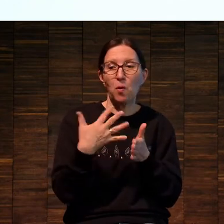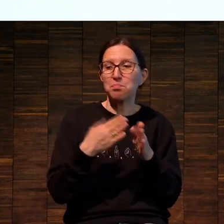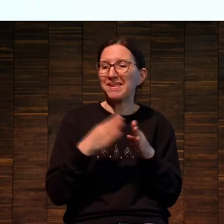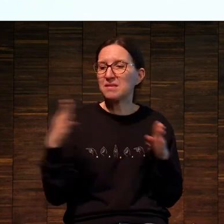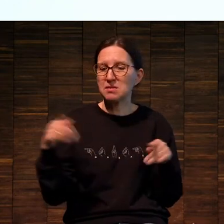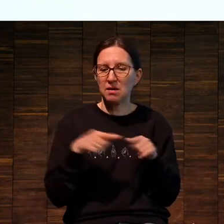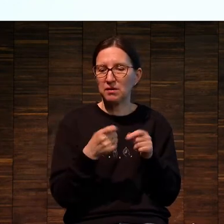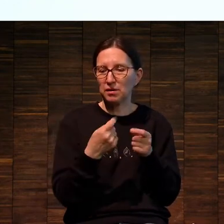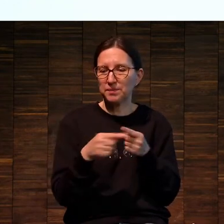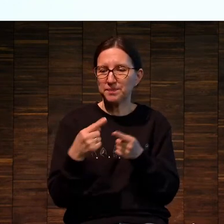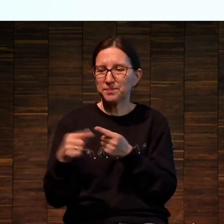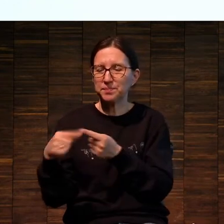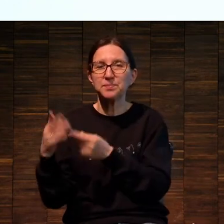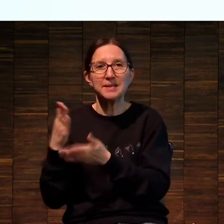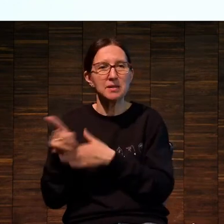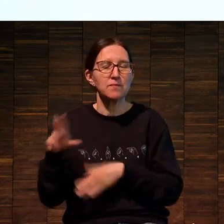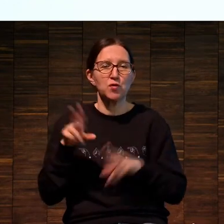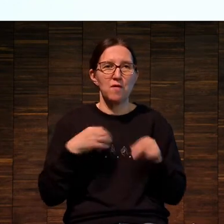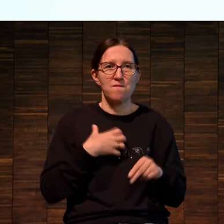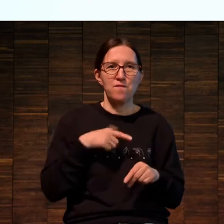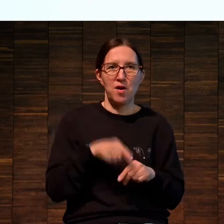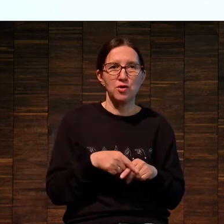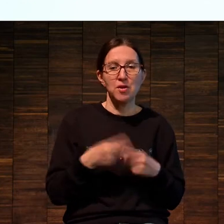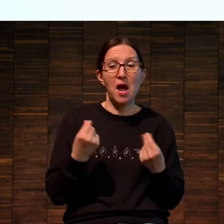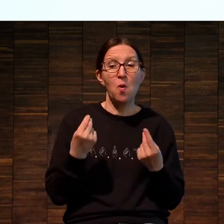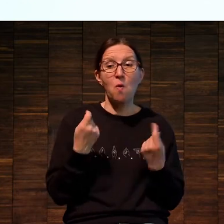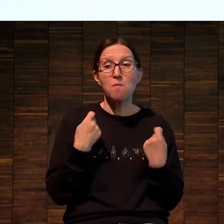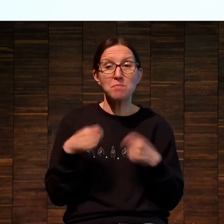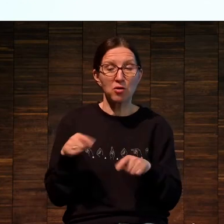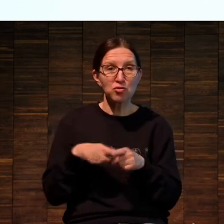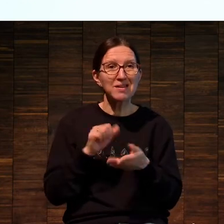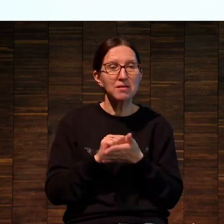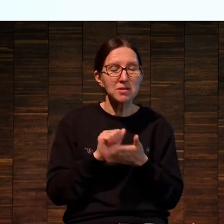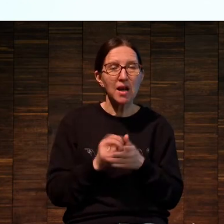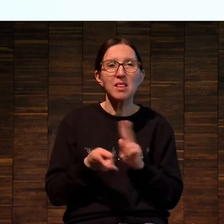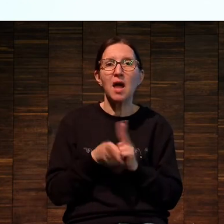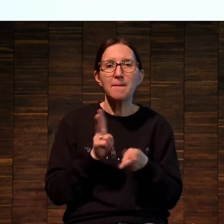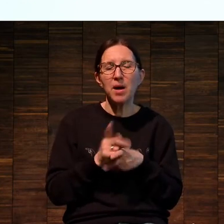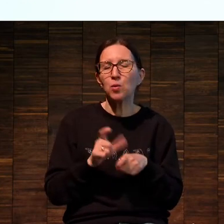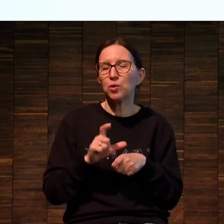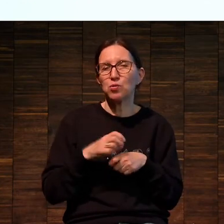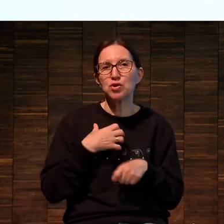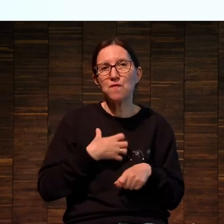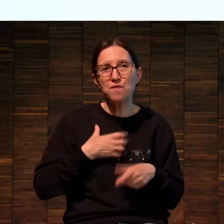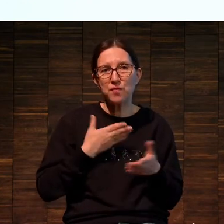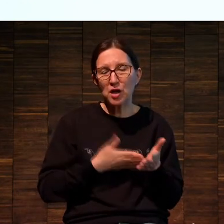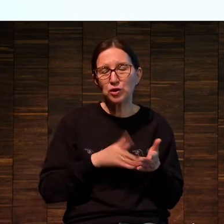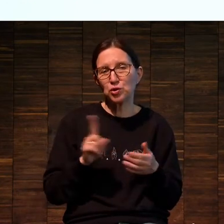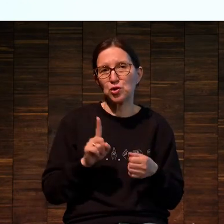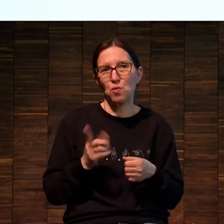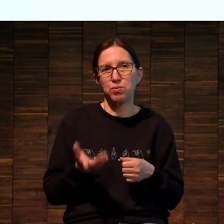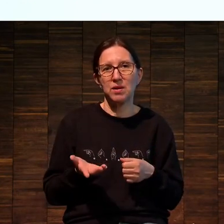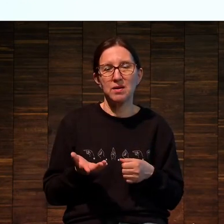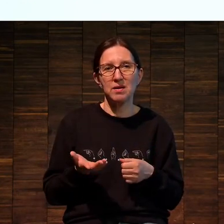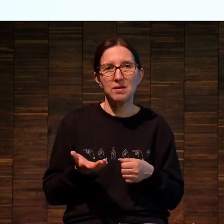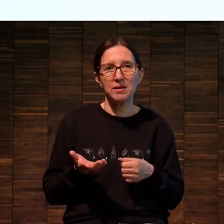различия. Для него это было очень важно. Для коммерческих издателей, наоборот, очень важно, чтобы